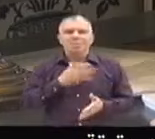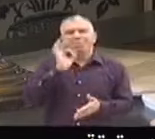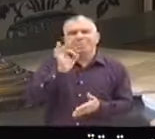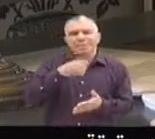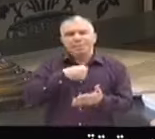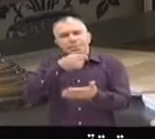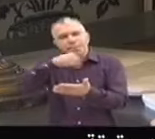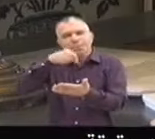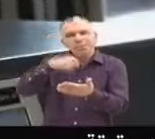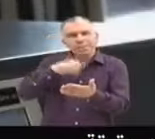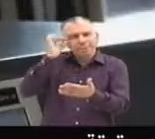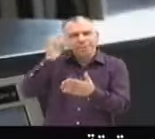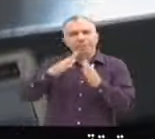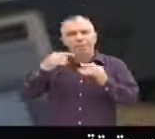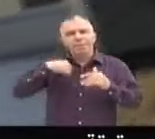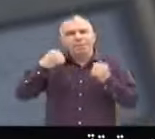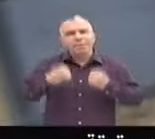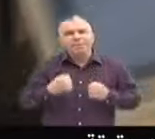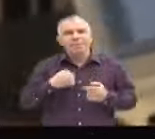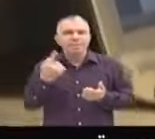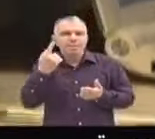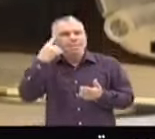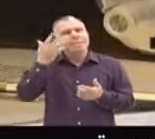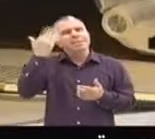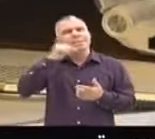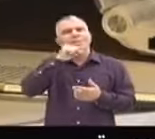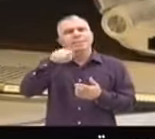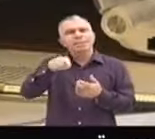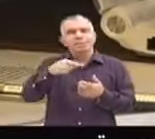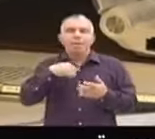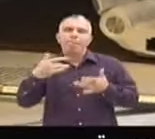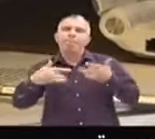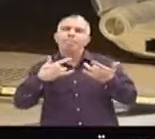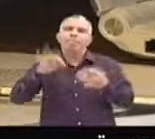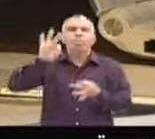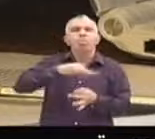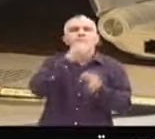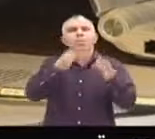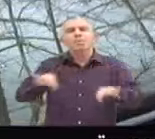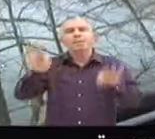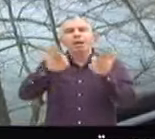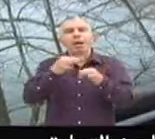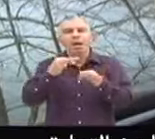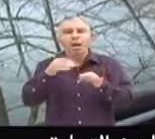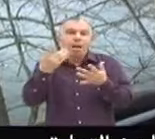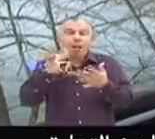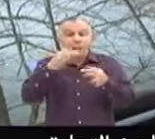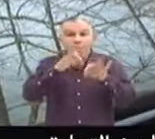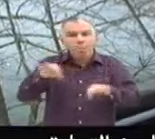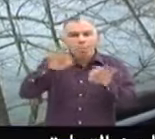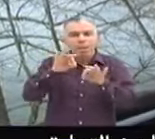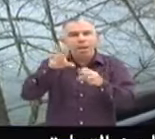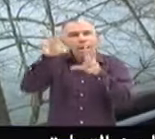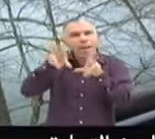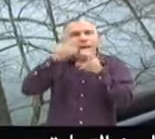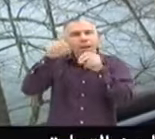J'aime pas trop écrire chez moi, ça c'est vrai. J'ai pris une habitude, c'est d'écrire avec de la musique. La musique me donne